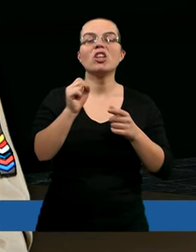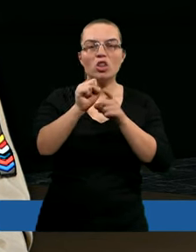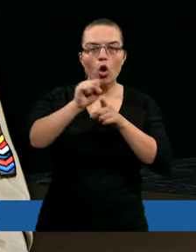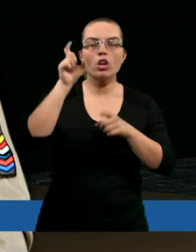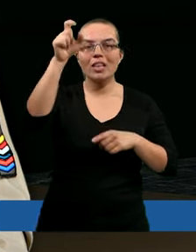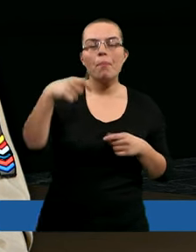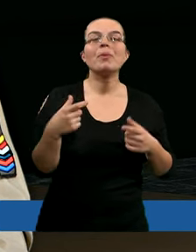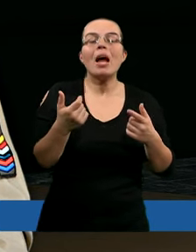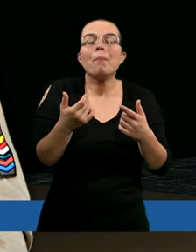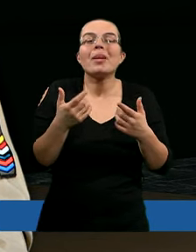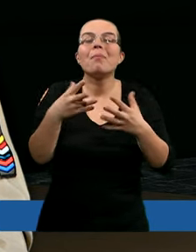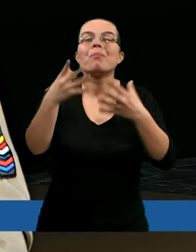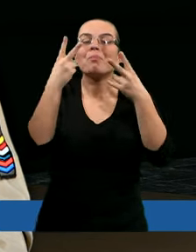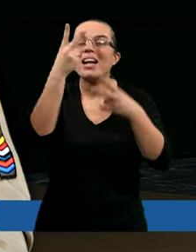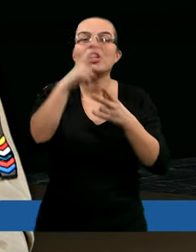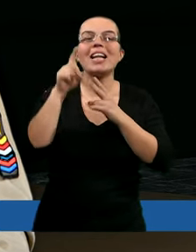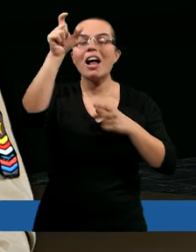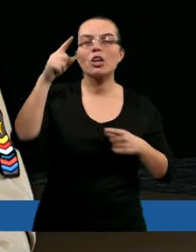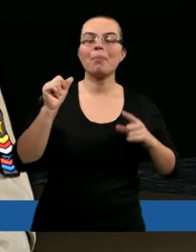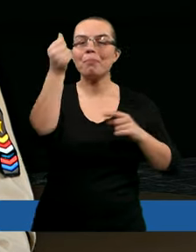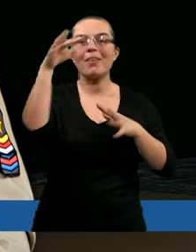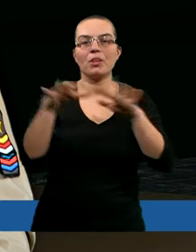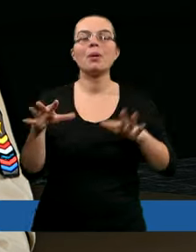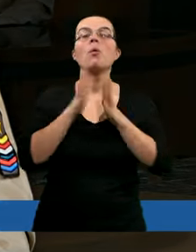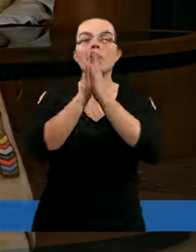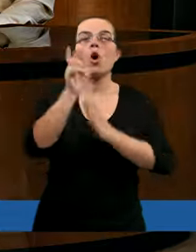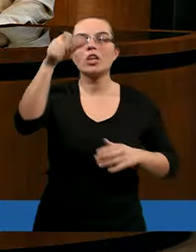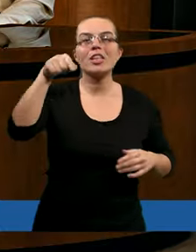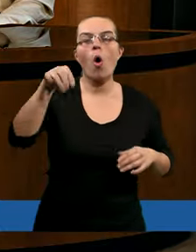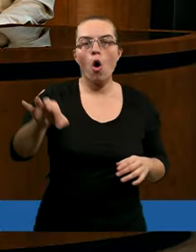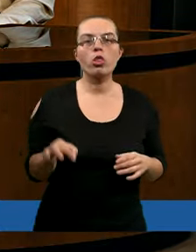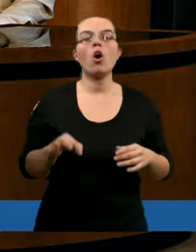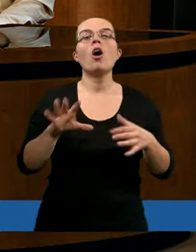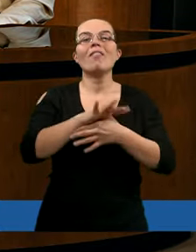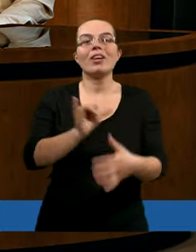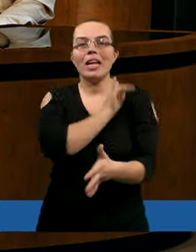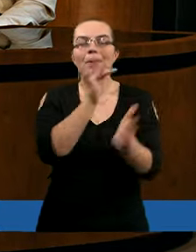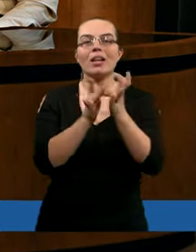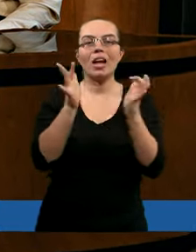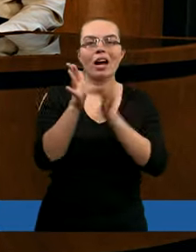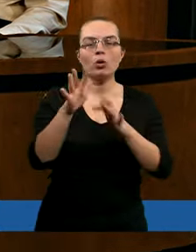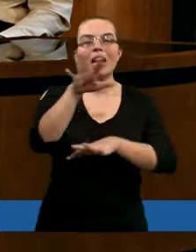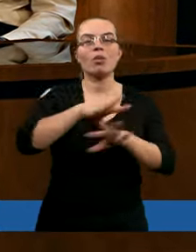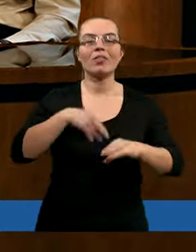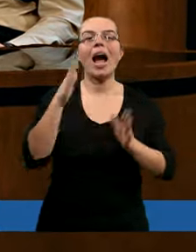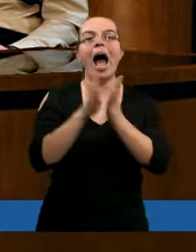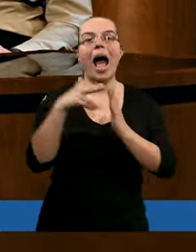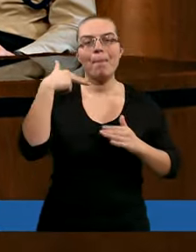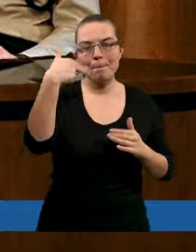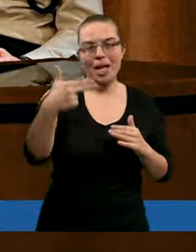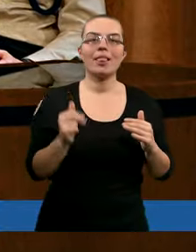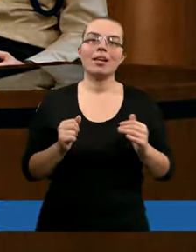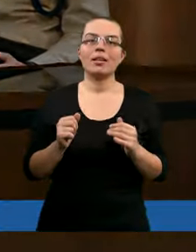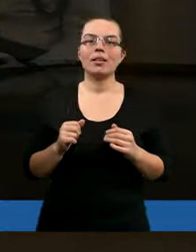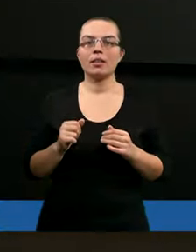wzroku, żebyśmy zawsze patrzyli na Ciebie. Proszę Cię o to w imieniu Jezusa Chrystusa. Amen. Amen.